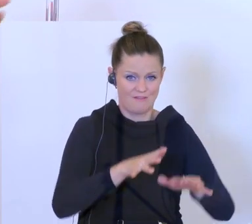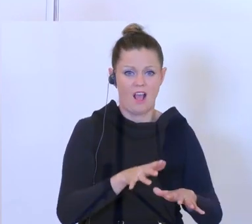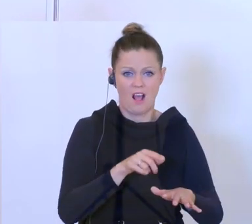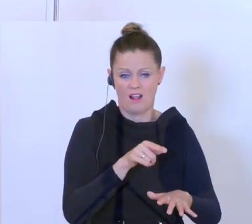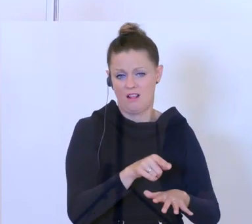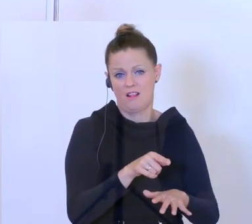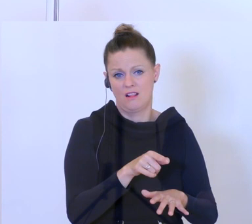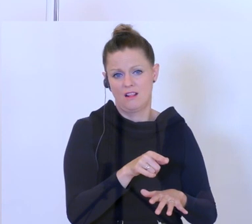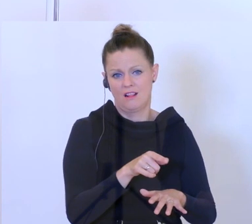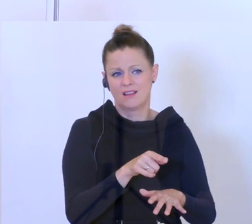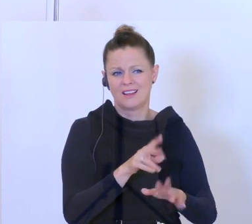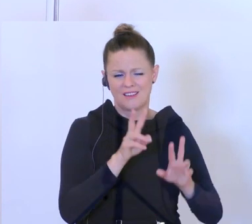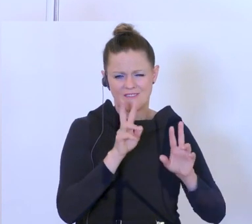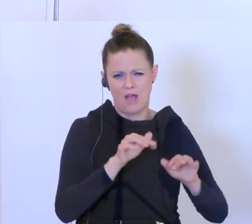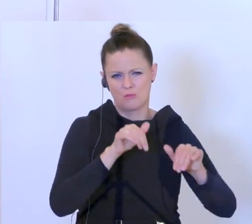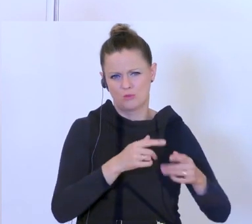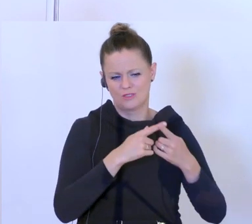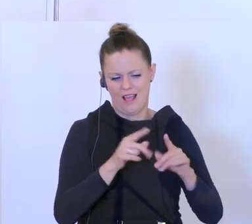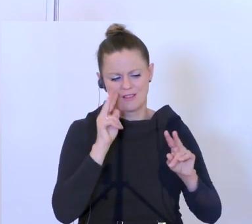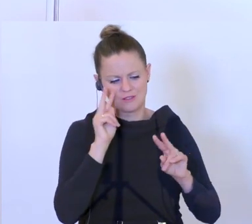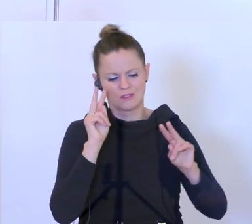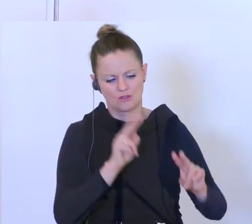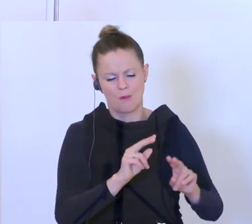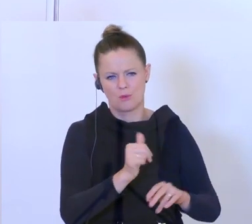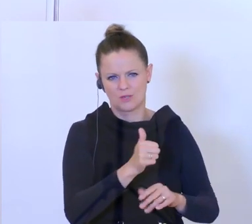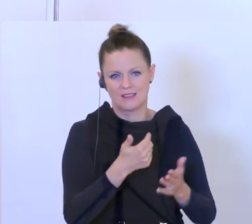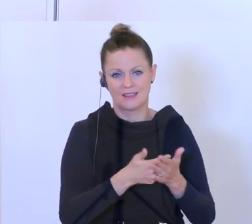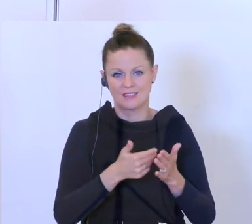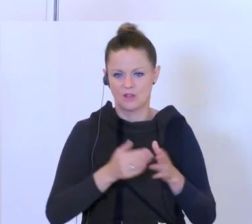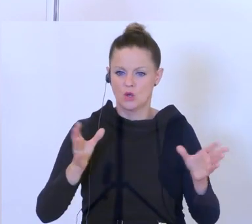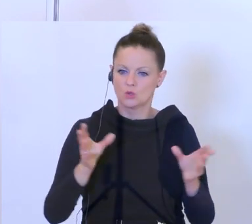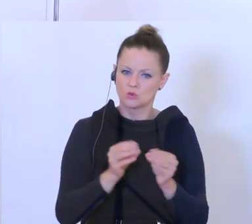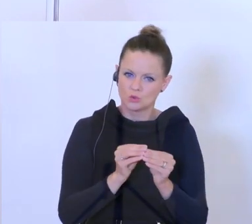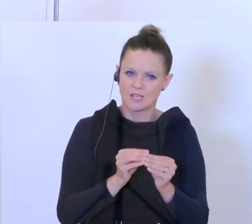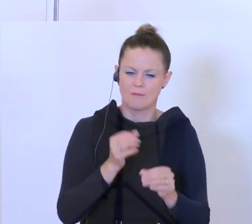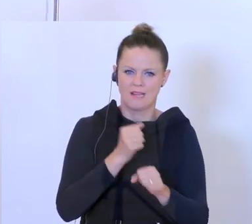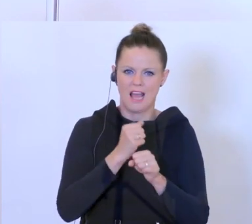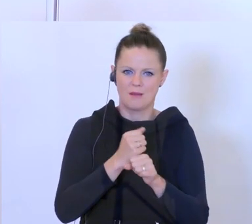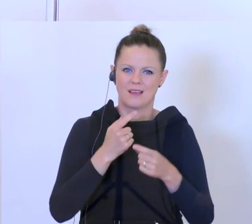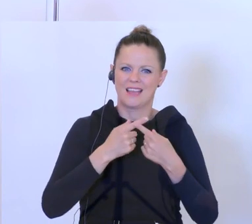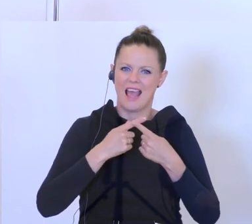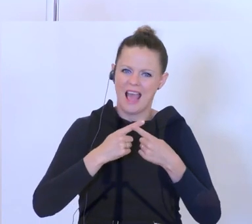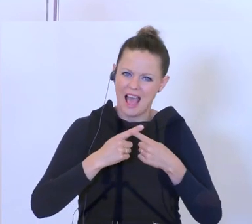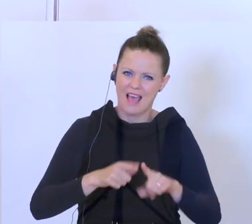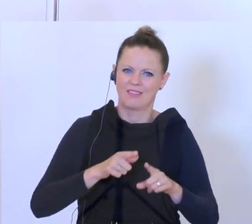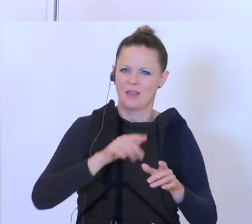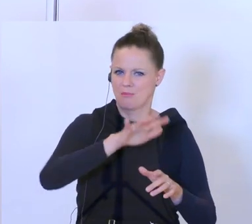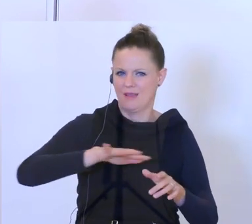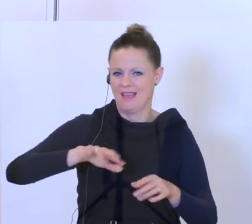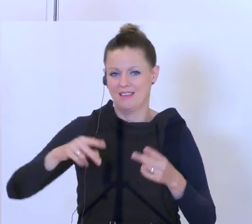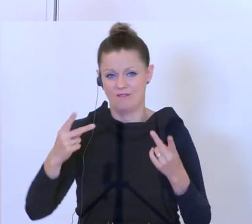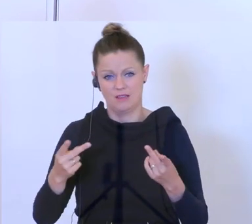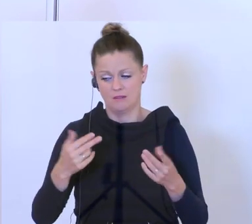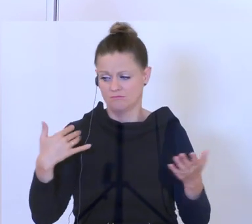dann doch immer wieder nochmal anders zu beurteilen ist und deshalb kommt es mir auf die Zusammenarbeit mit den anderen Gebietskörperschaften an. Es ist immer so, wie im Steuerrecht seit